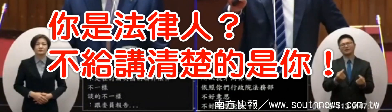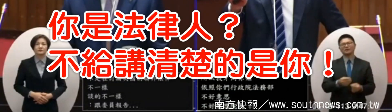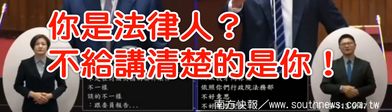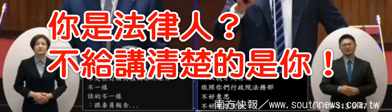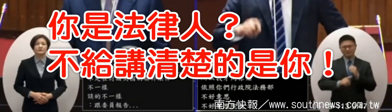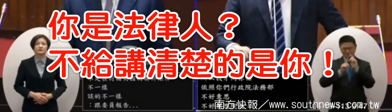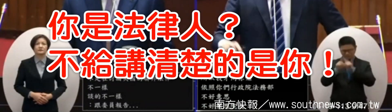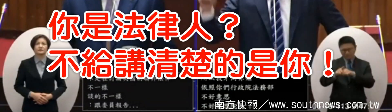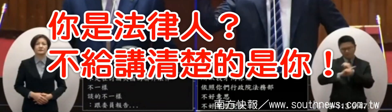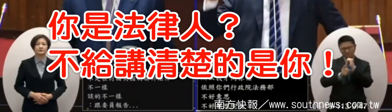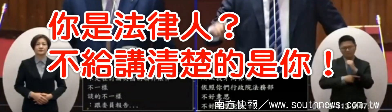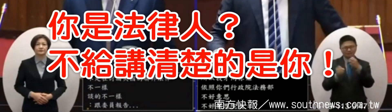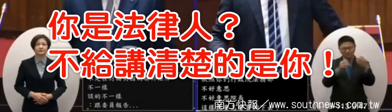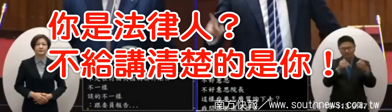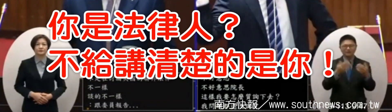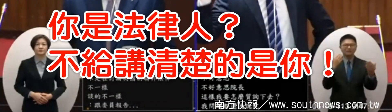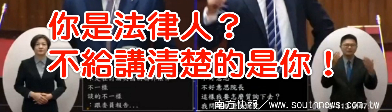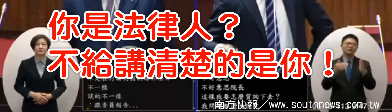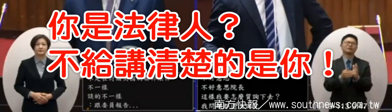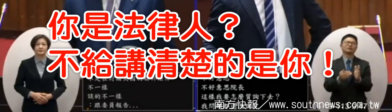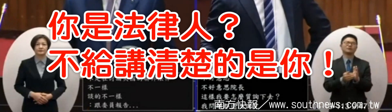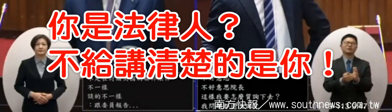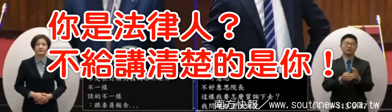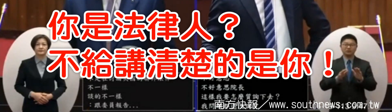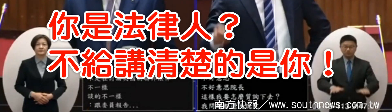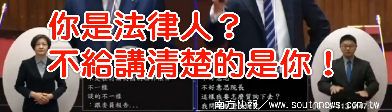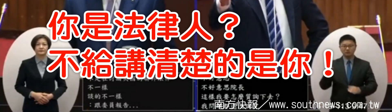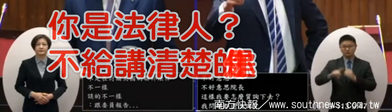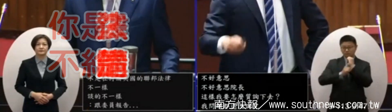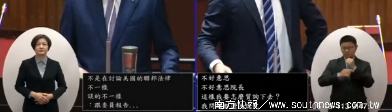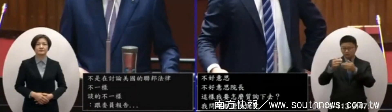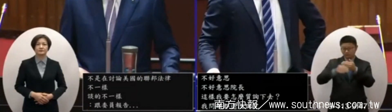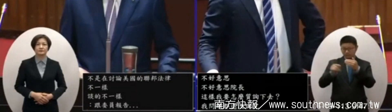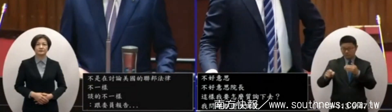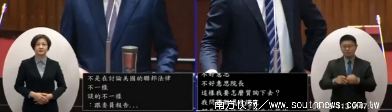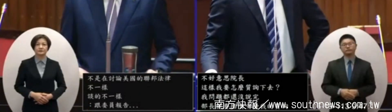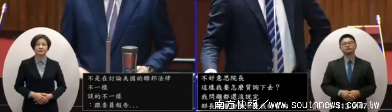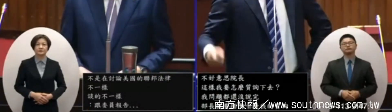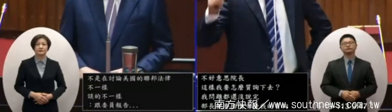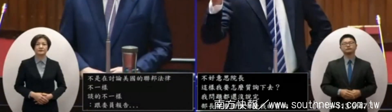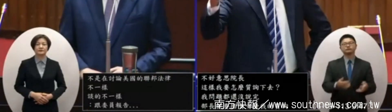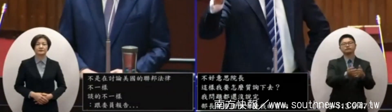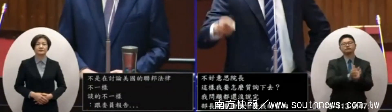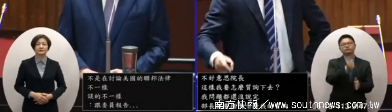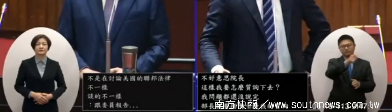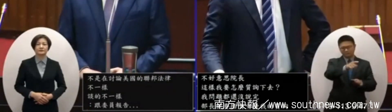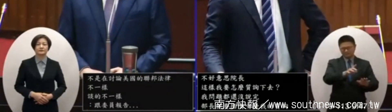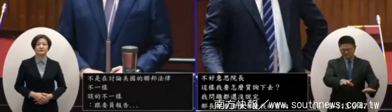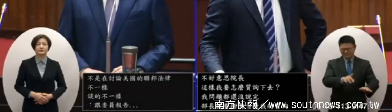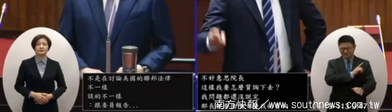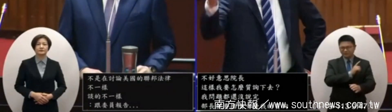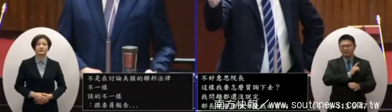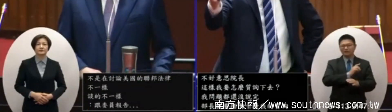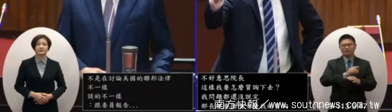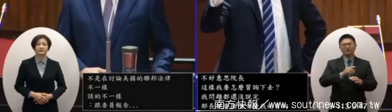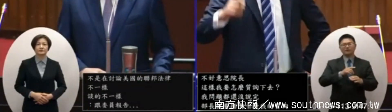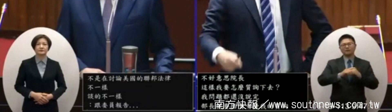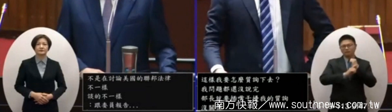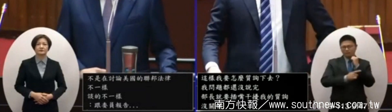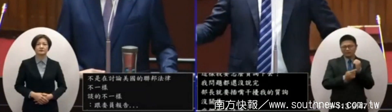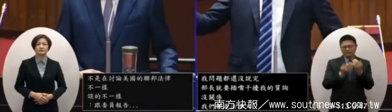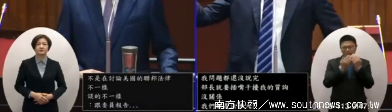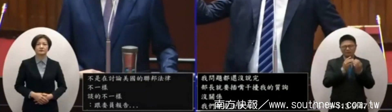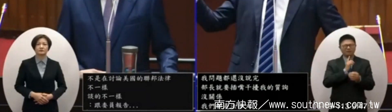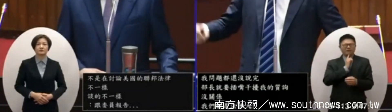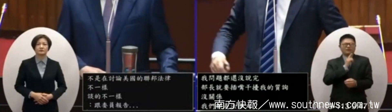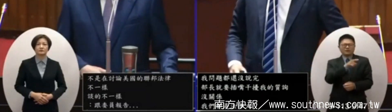把事情講清楚就好了來這個過程要件依照部長您精湛的法學素養請教